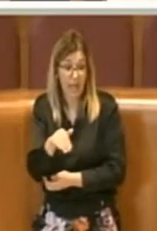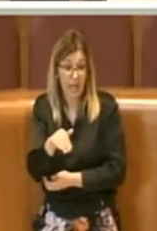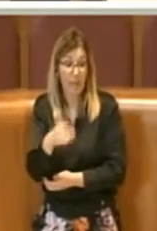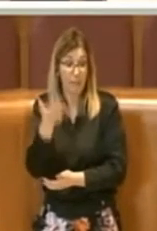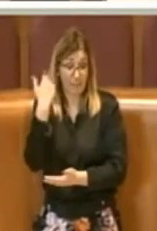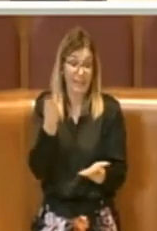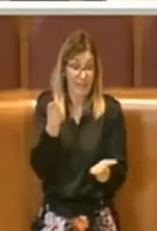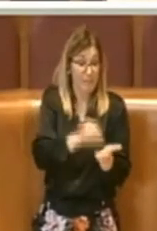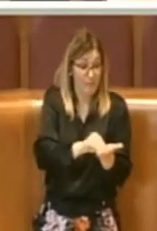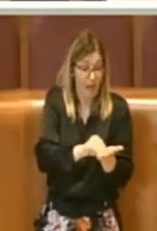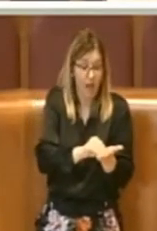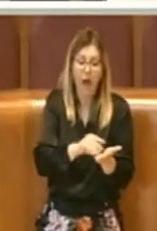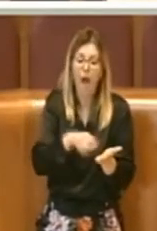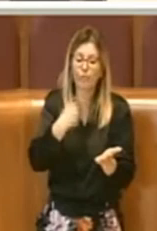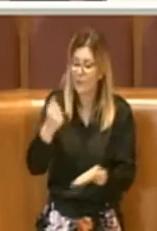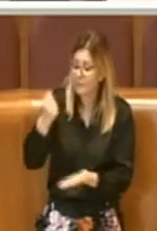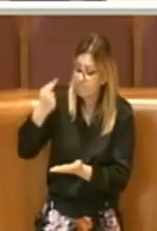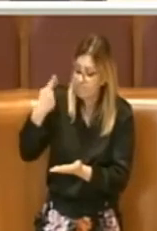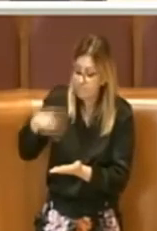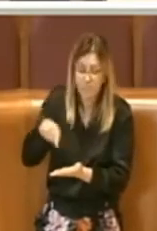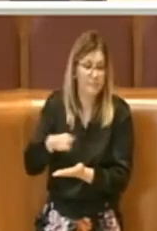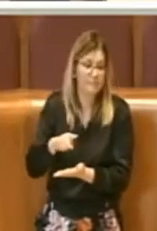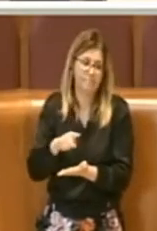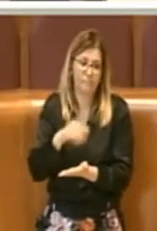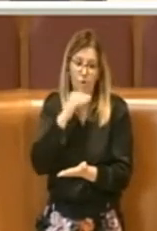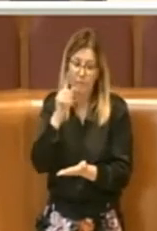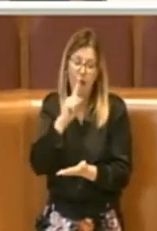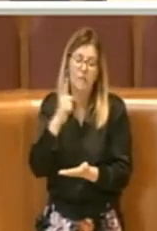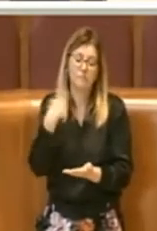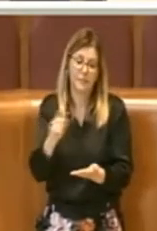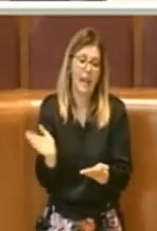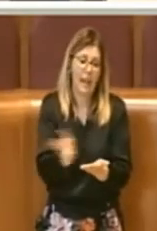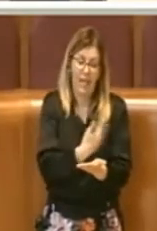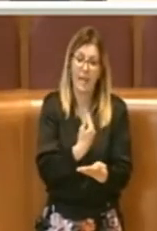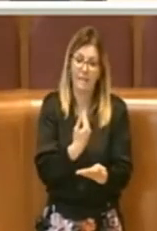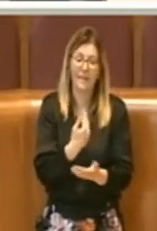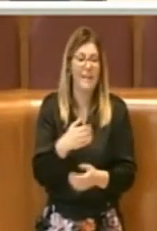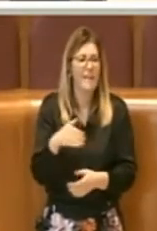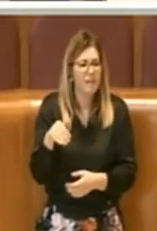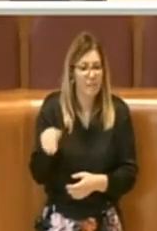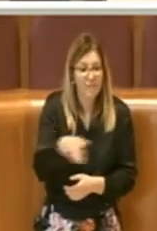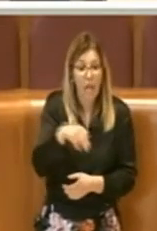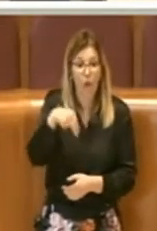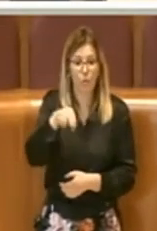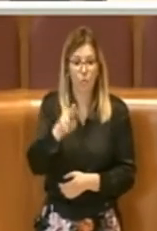essere fatte con questo stanziamento. Per cui via Numitore.